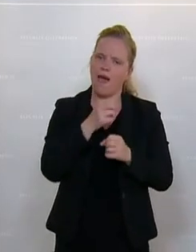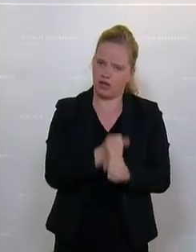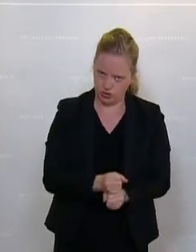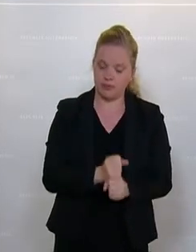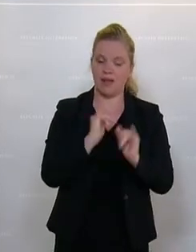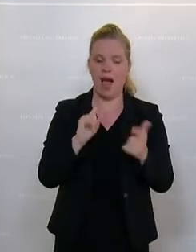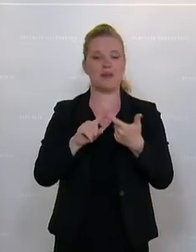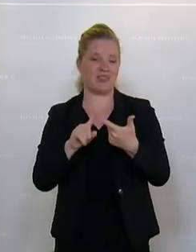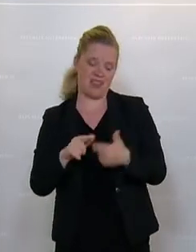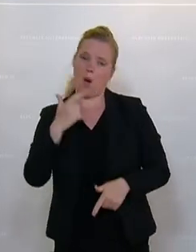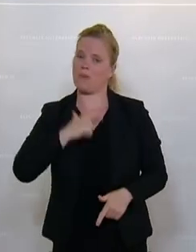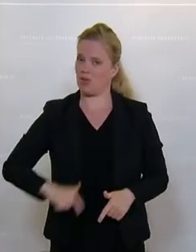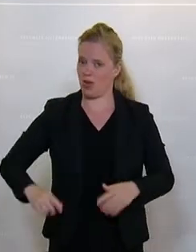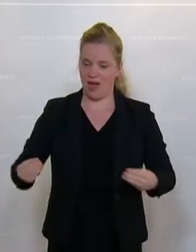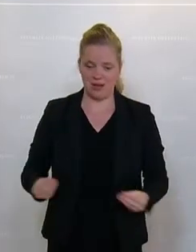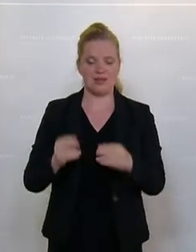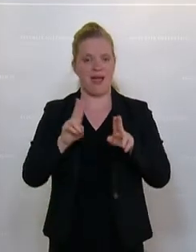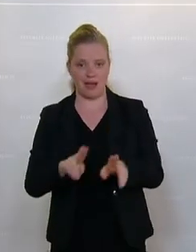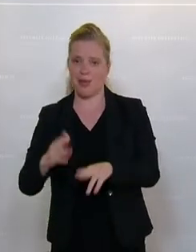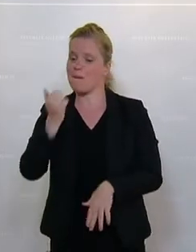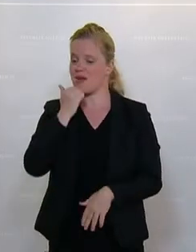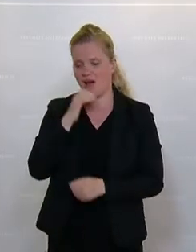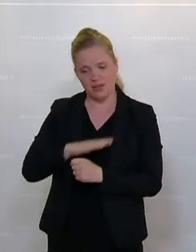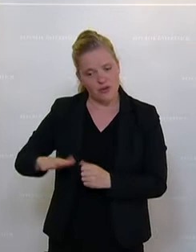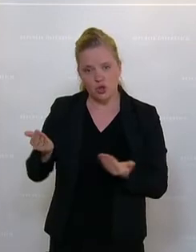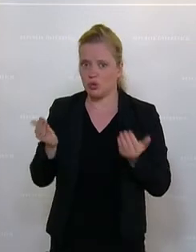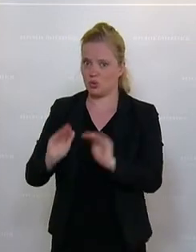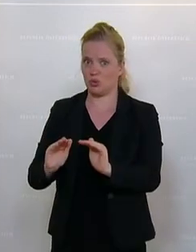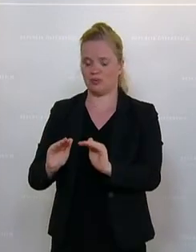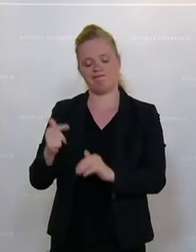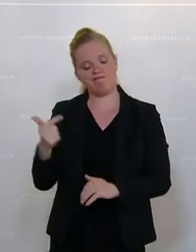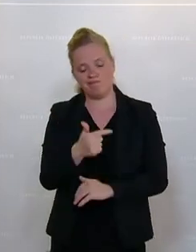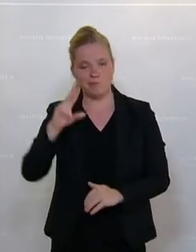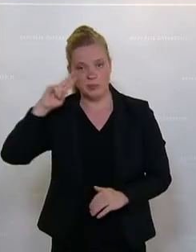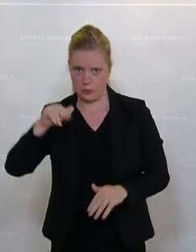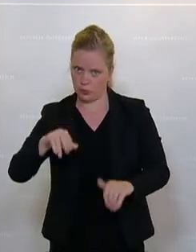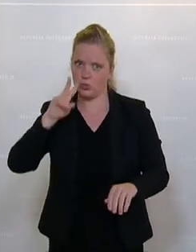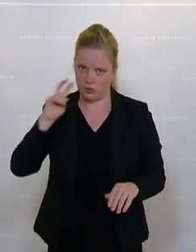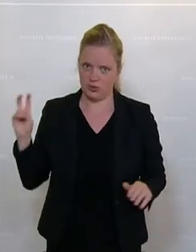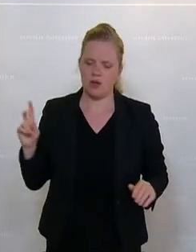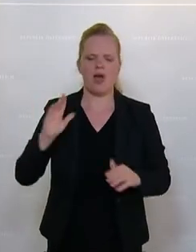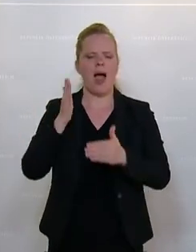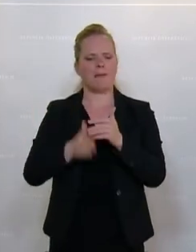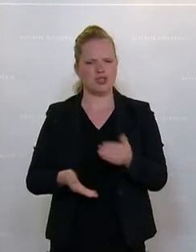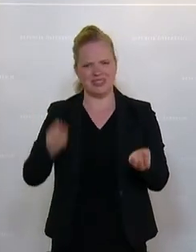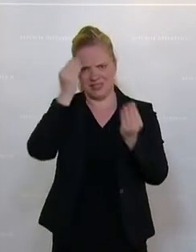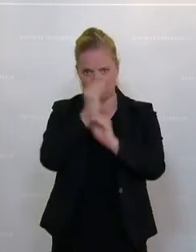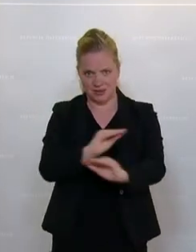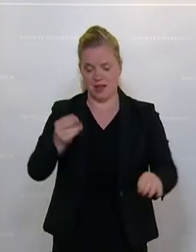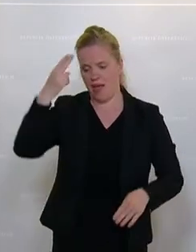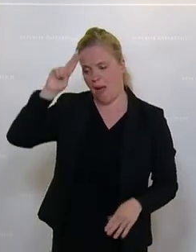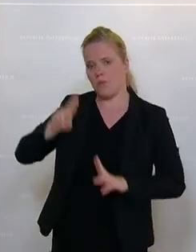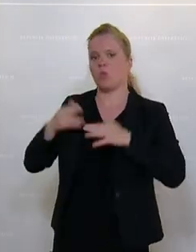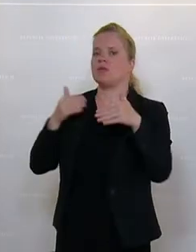aber auch Persönlichkeitsrechte, Privatsphäre zu schützen. Auch diesen Aspekt müssen wir sehen. Und abschließend möchte ich schon noch einmal darauf hinweisen, dass der